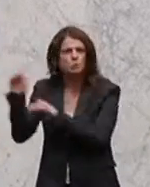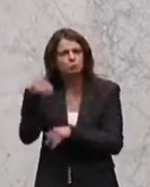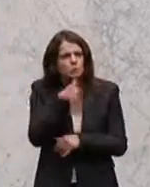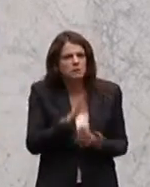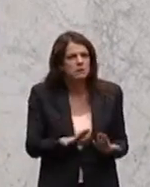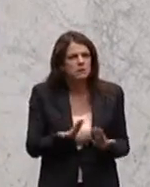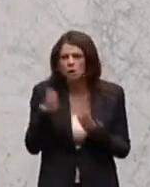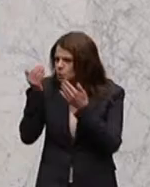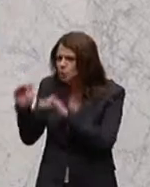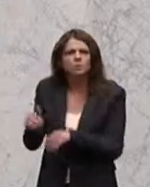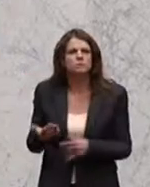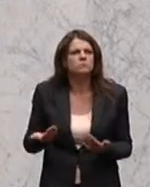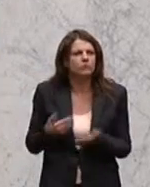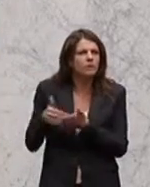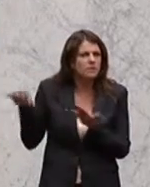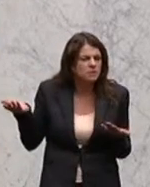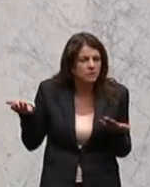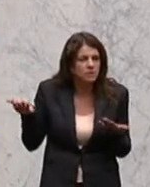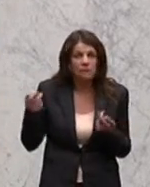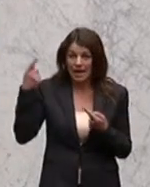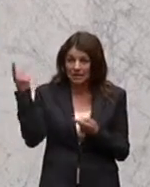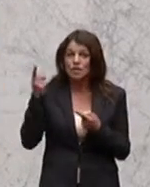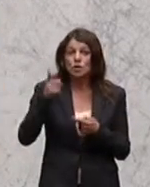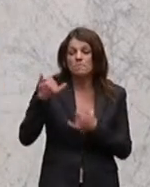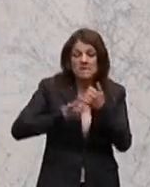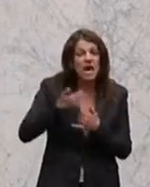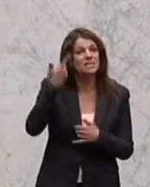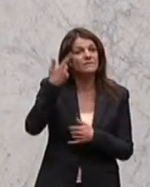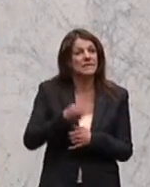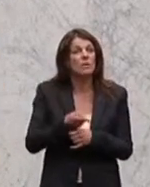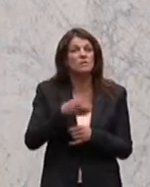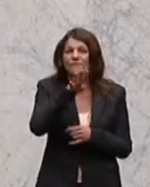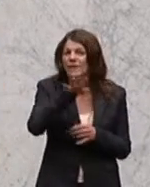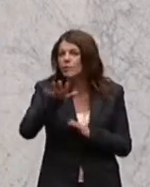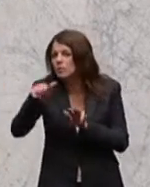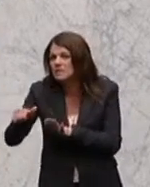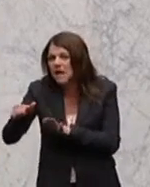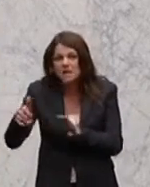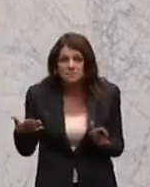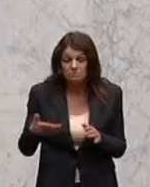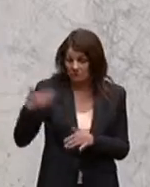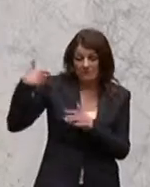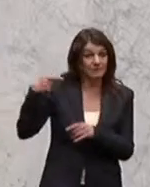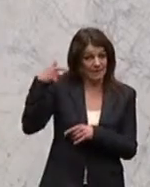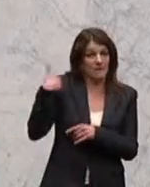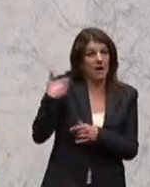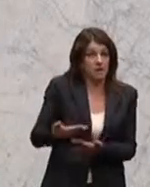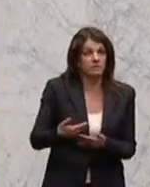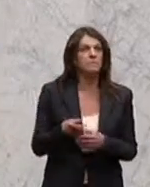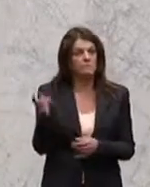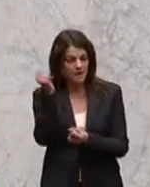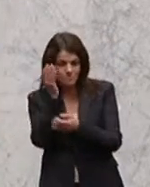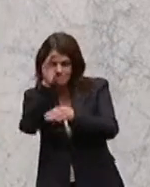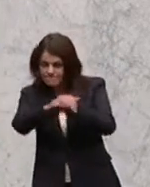schützenswert waren die alle mal sowieso nicht. Weil die hätten nämlich im Jahr 2004, 5, 6 und um die geht es ja auch schon